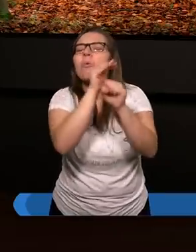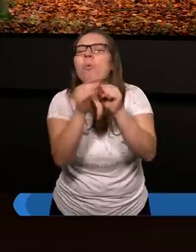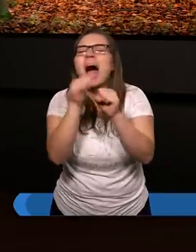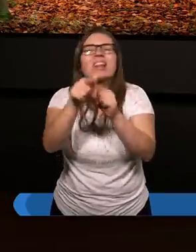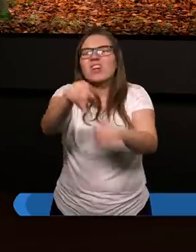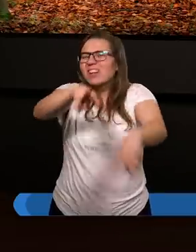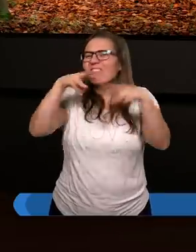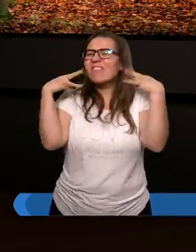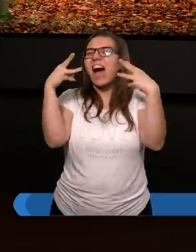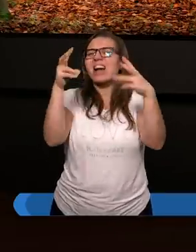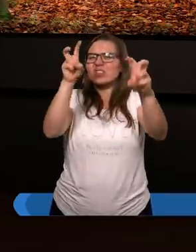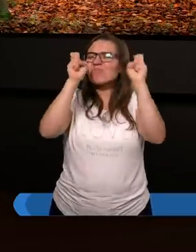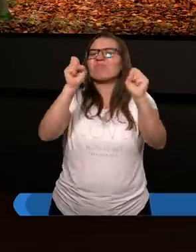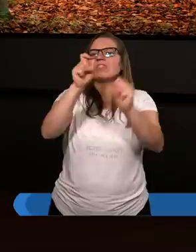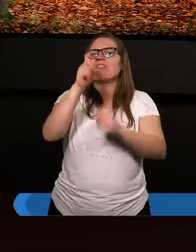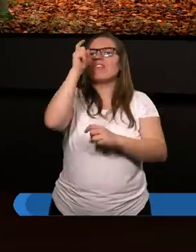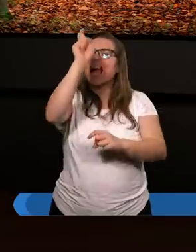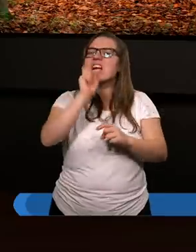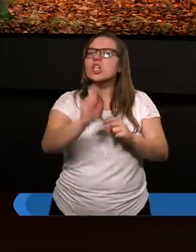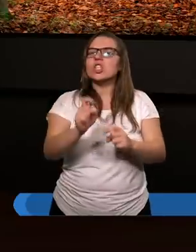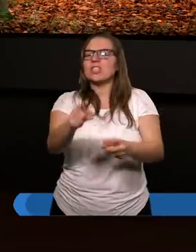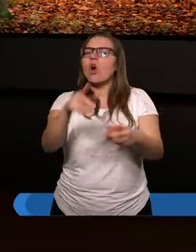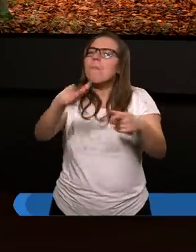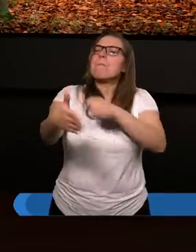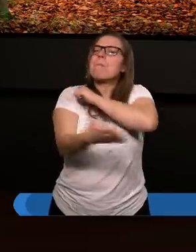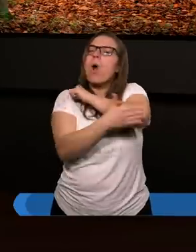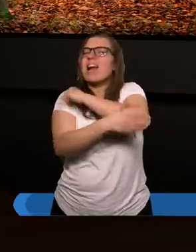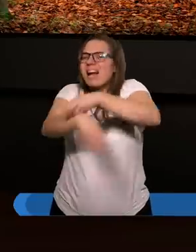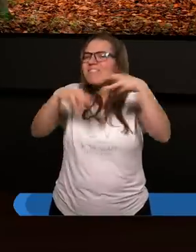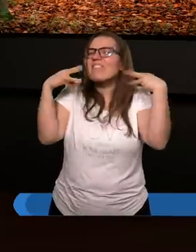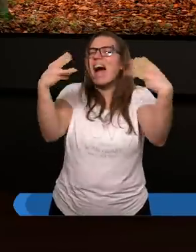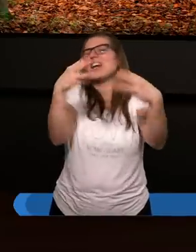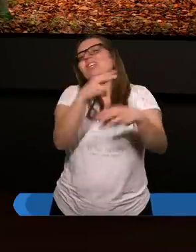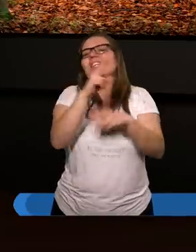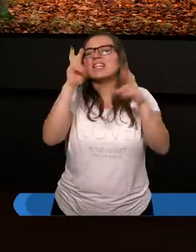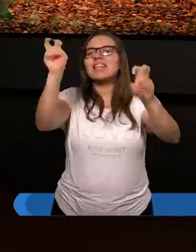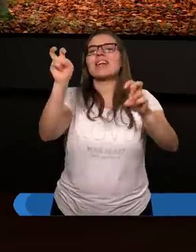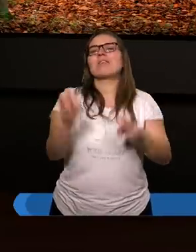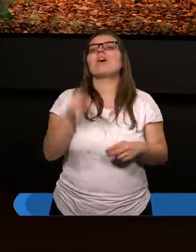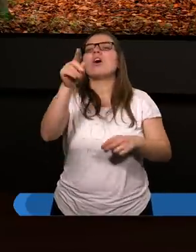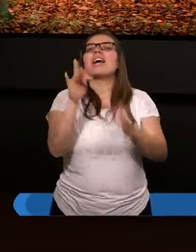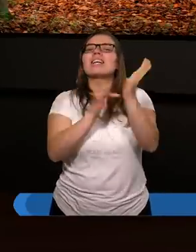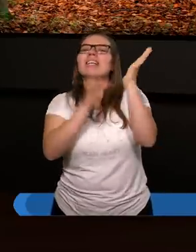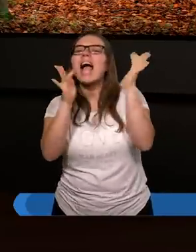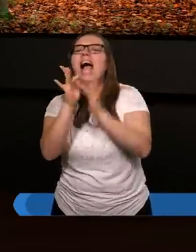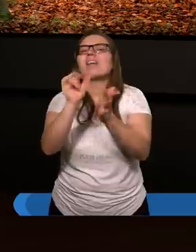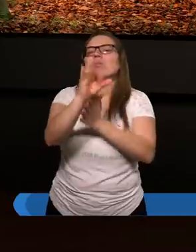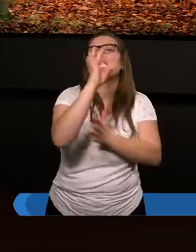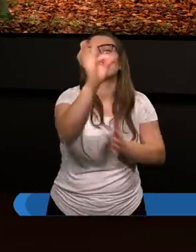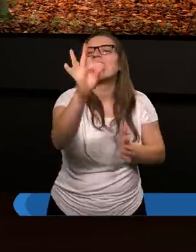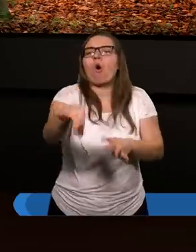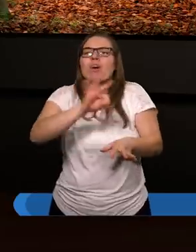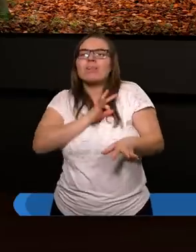to cały spór na tym polegał. Jezus jest zbawicielem.